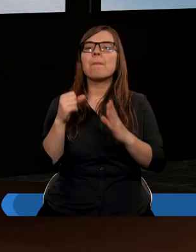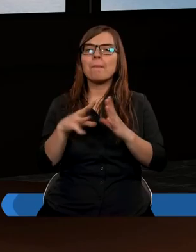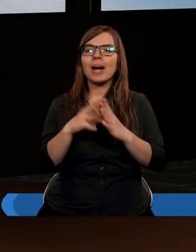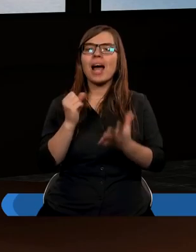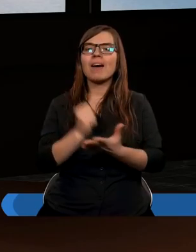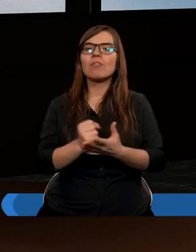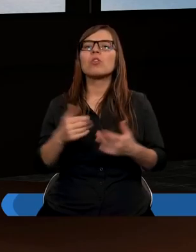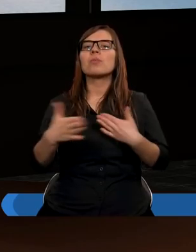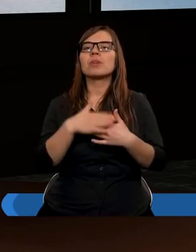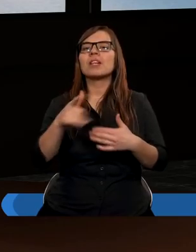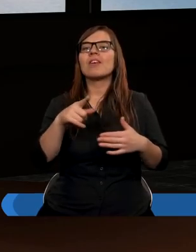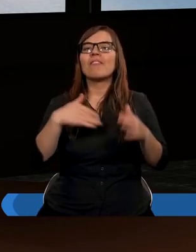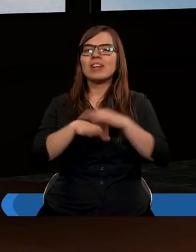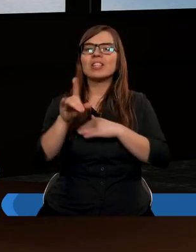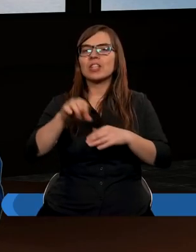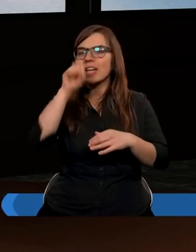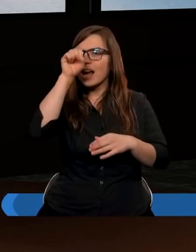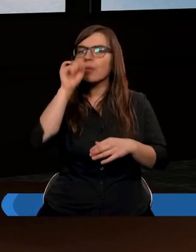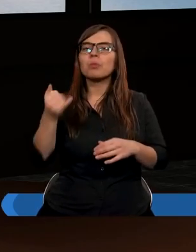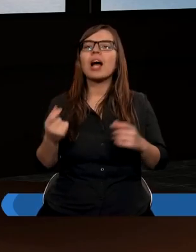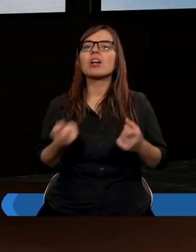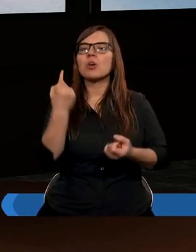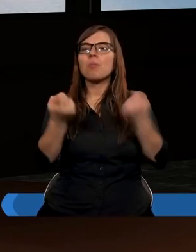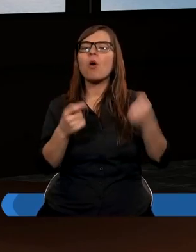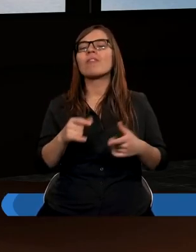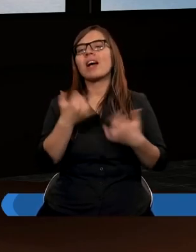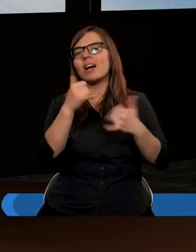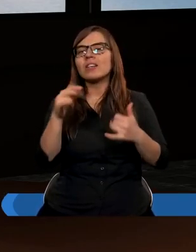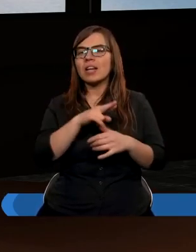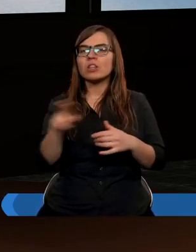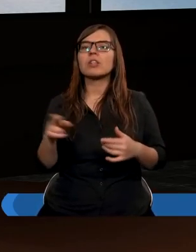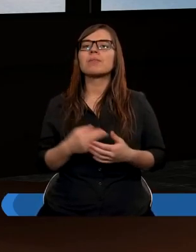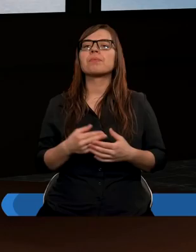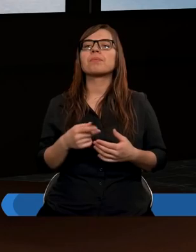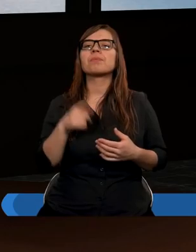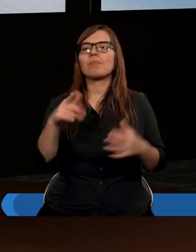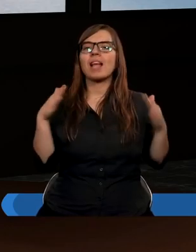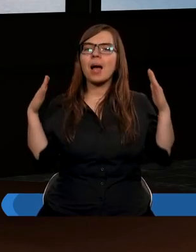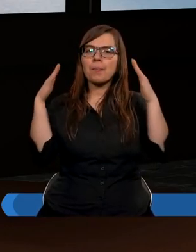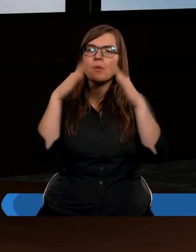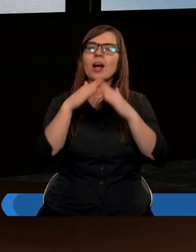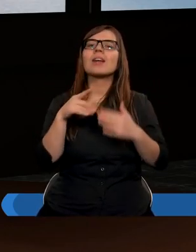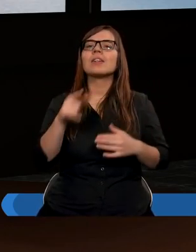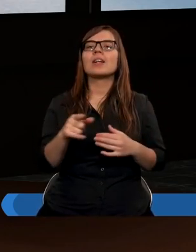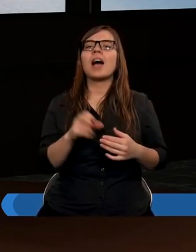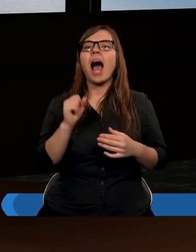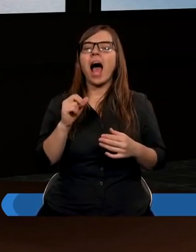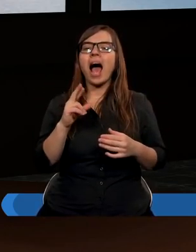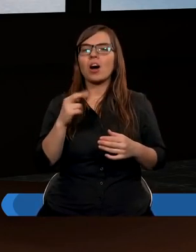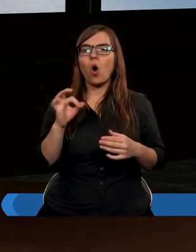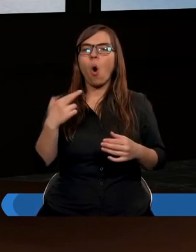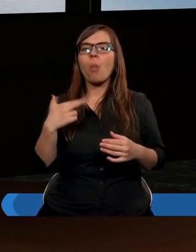przy wyjściu z Egiptu, jak się pojawia świątynia, kapłaństwo potomków Arona,